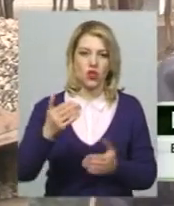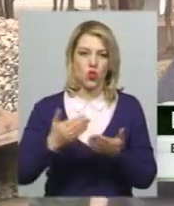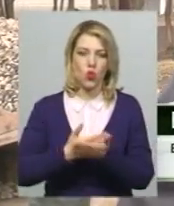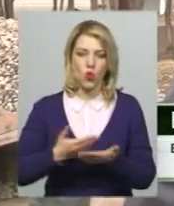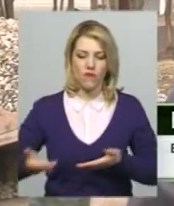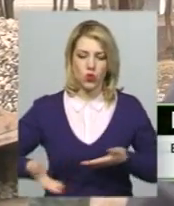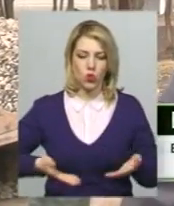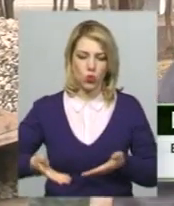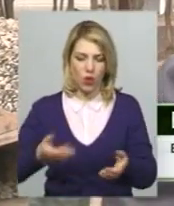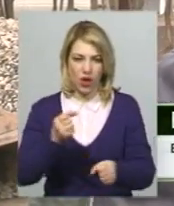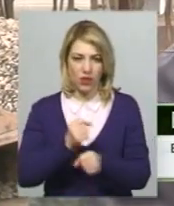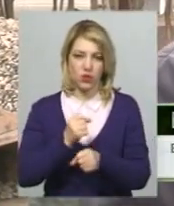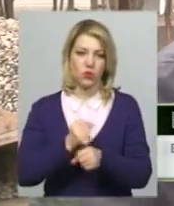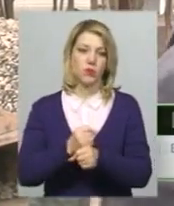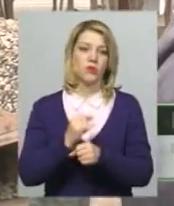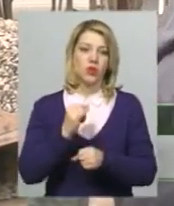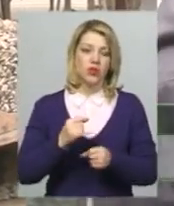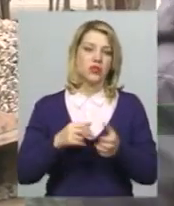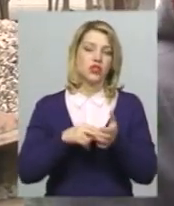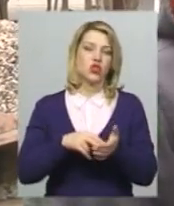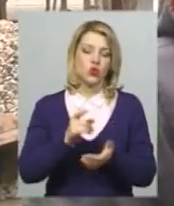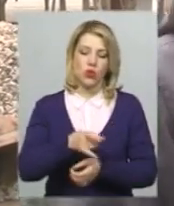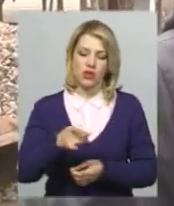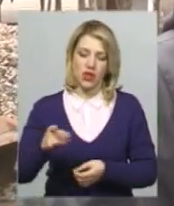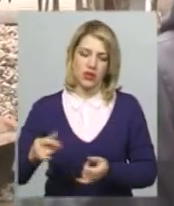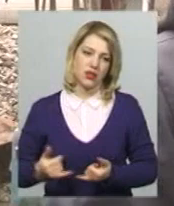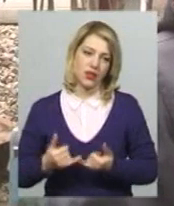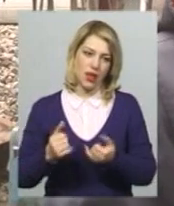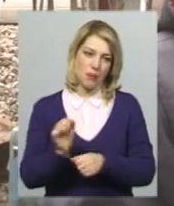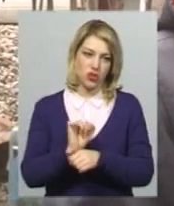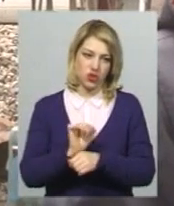тут немає їх, ну і стоянки, парковки для машин.